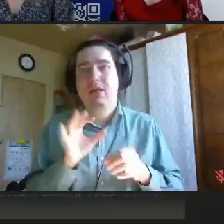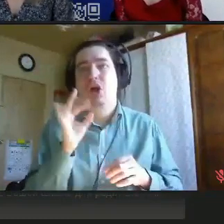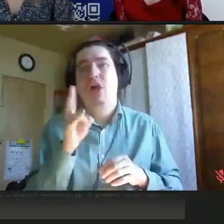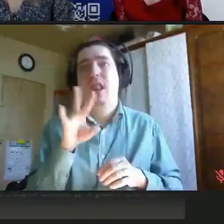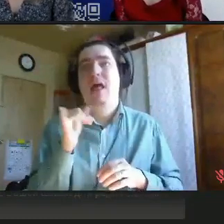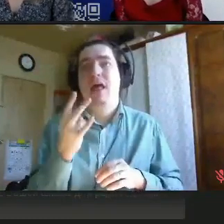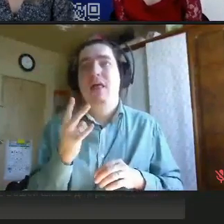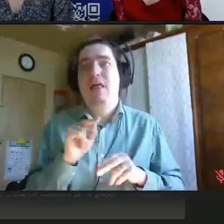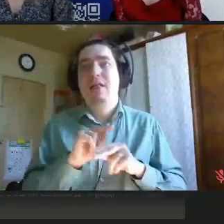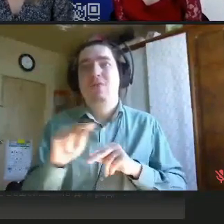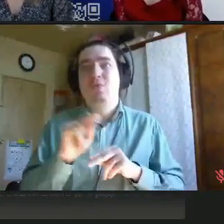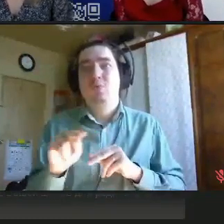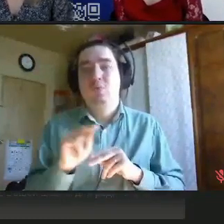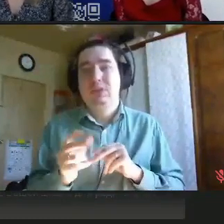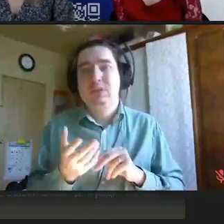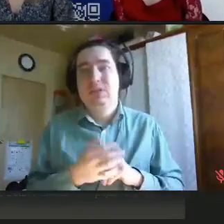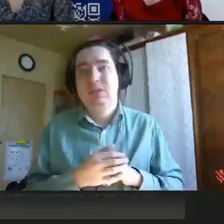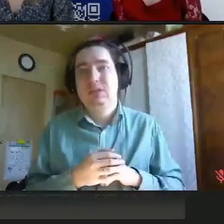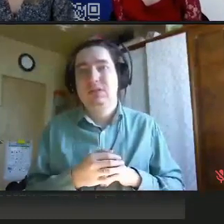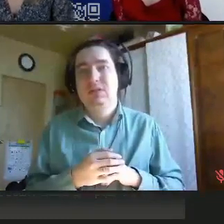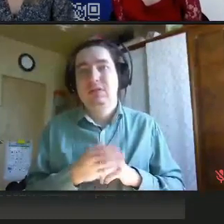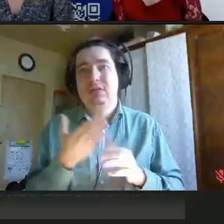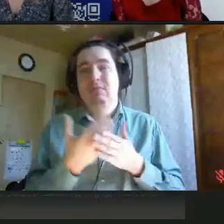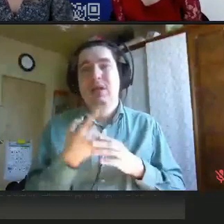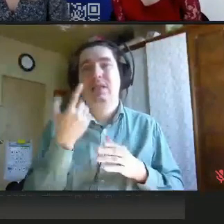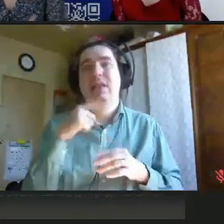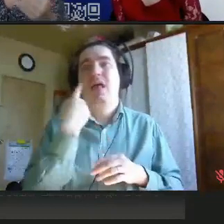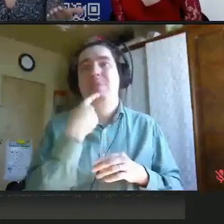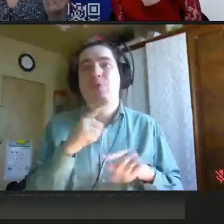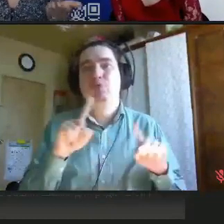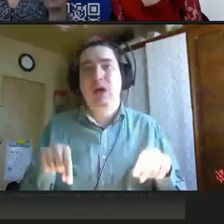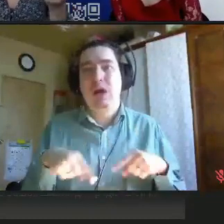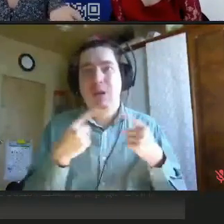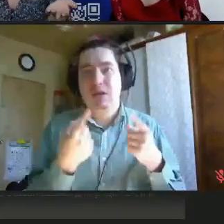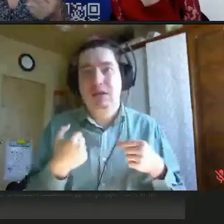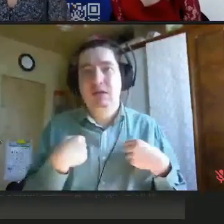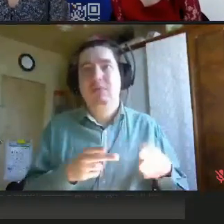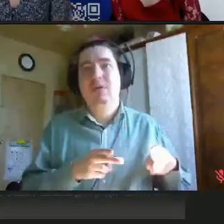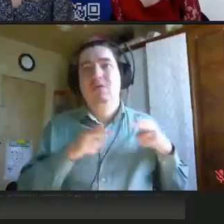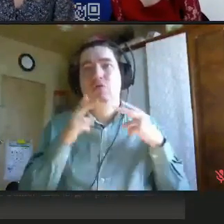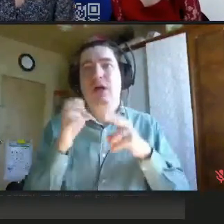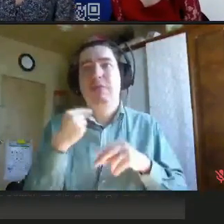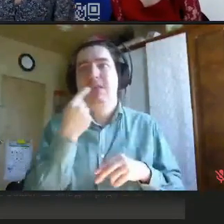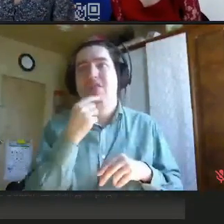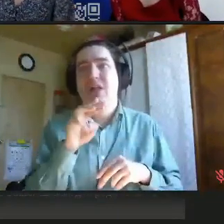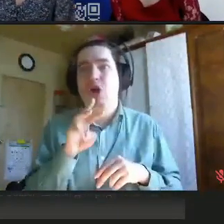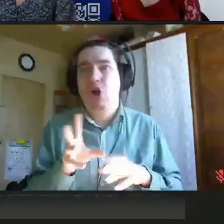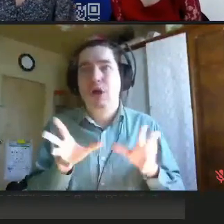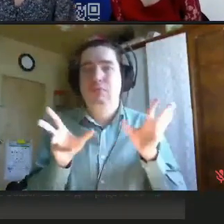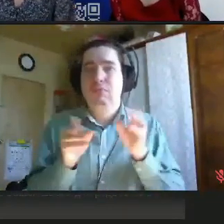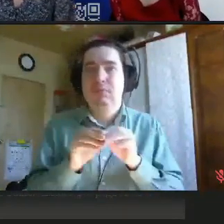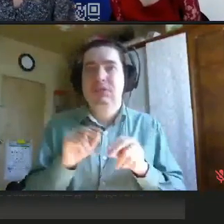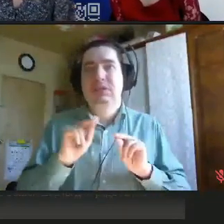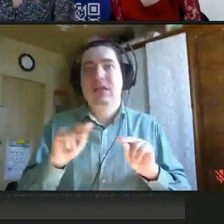-курсы на одну тему. Ну, то есть у нас, например, есть логопедическая реабилитация. То есть мы выезжаем с логопедом-дефектологом, и за два дня, суббота, воскресенье,